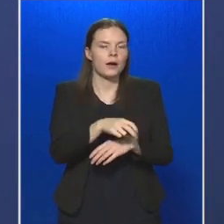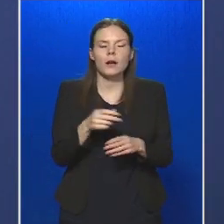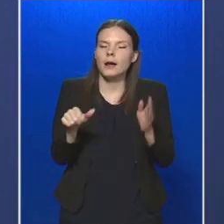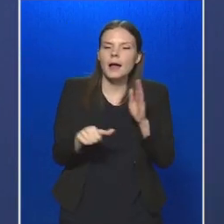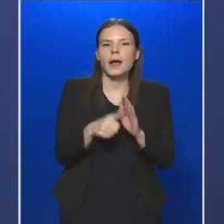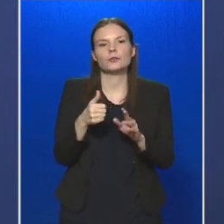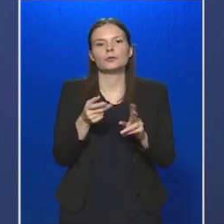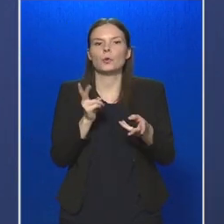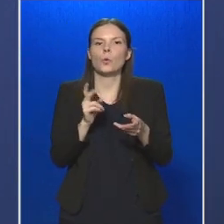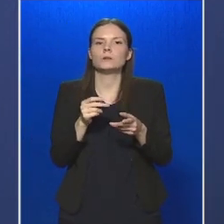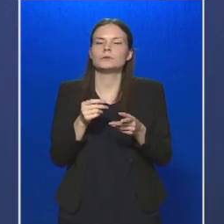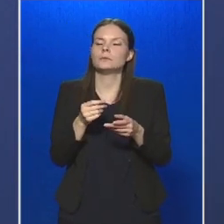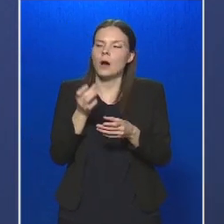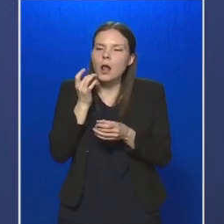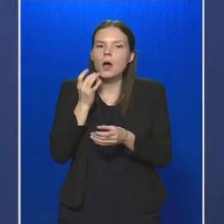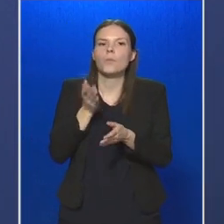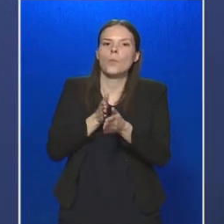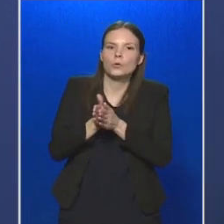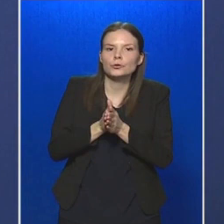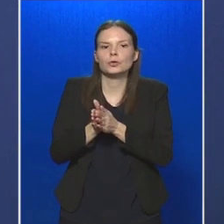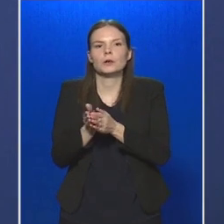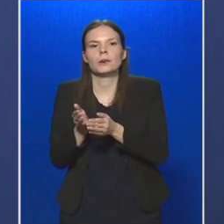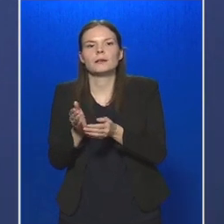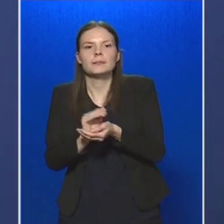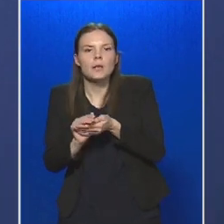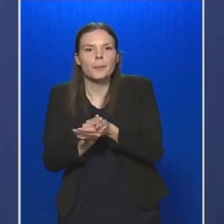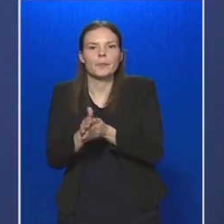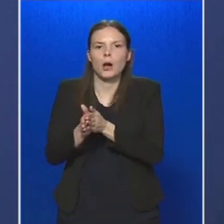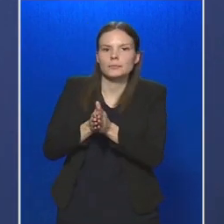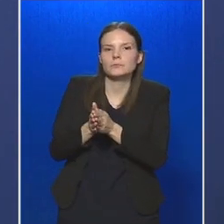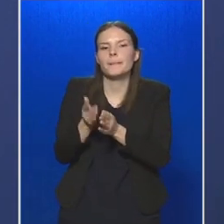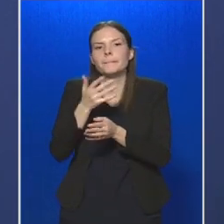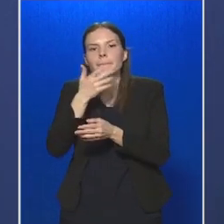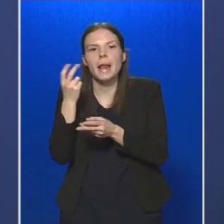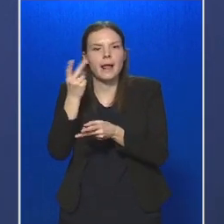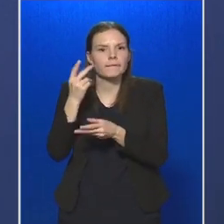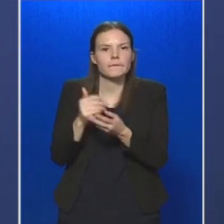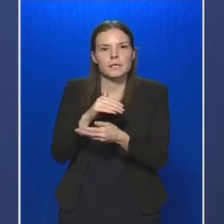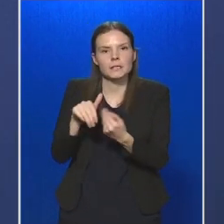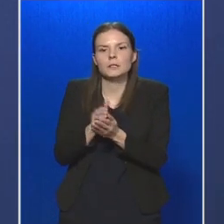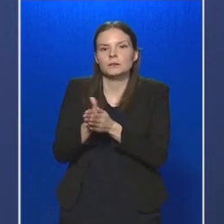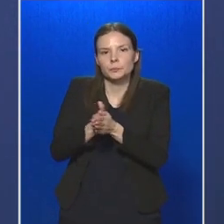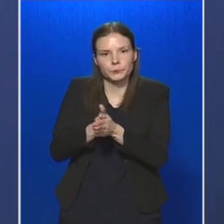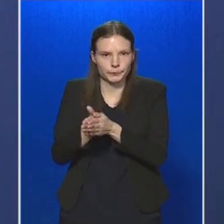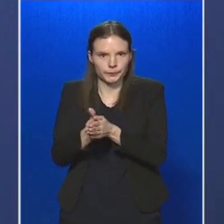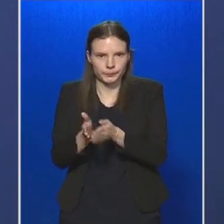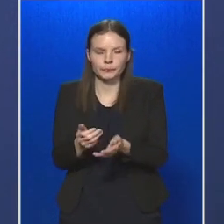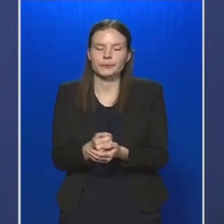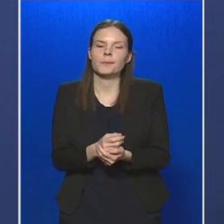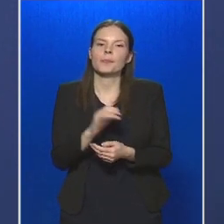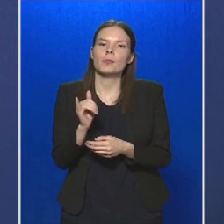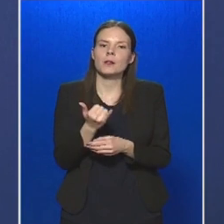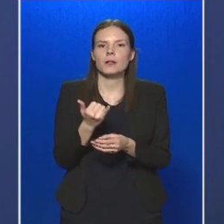legyen, hogy mossunk alaposan szappannal, meleg vízzel, langyos vízzel kezet, és hogy egy